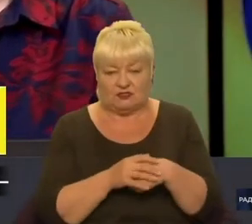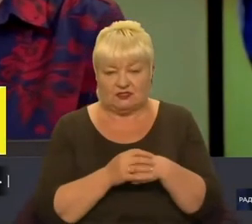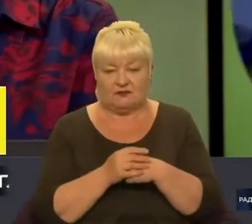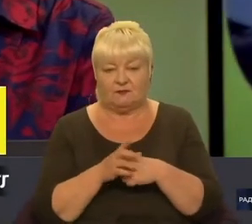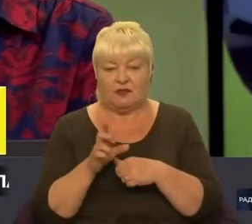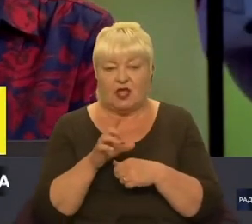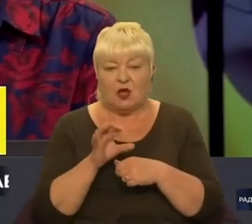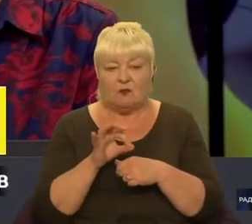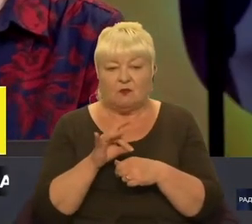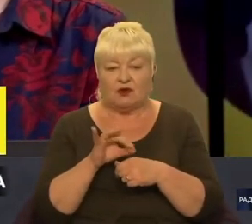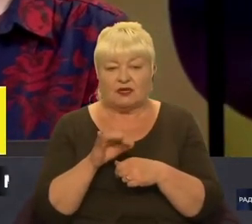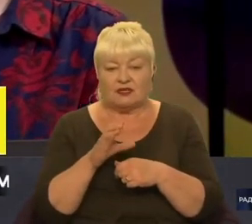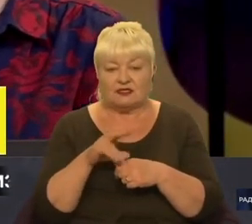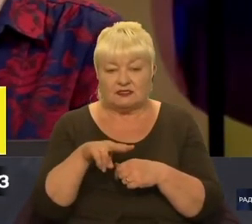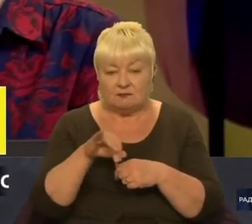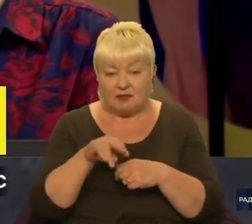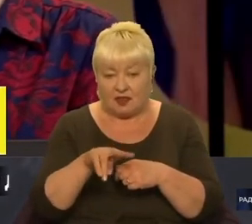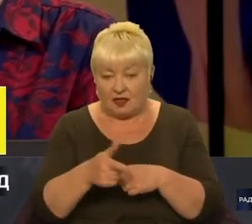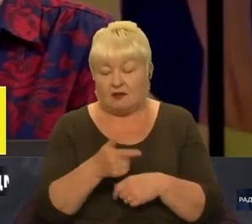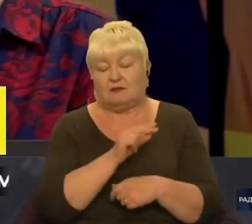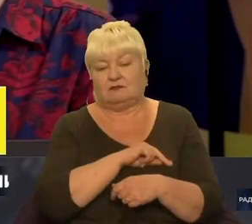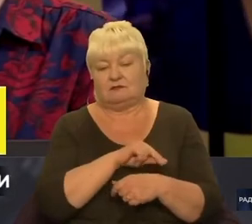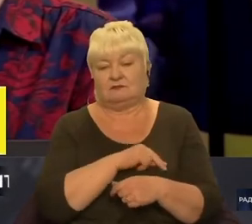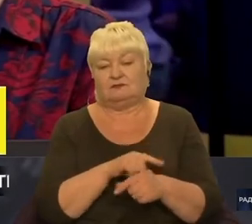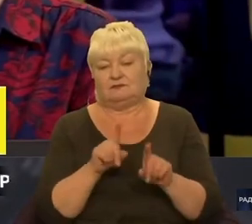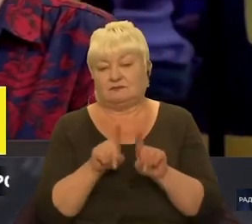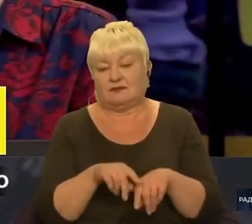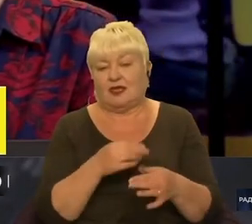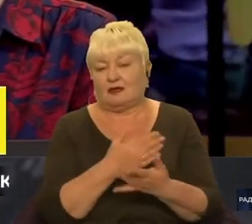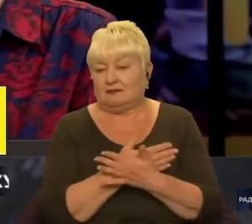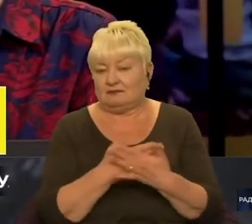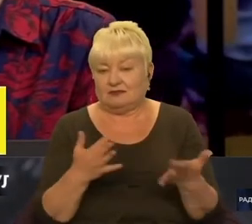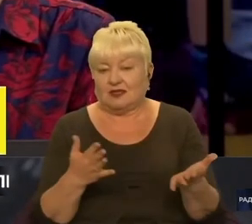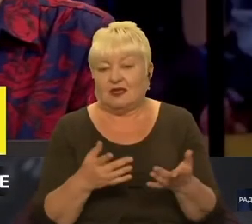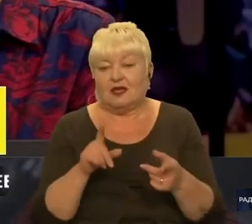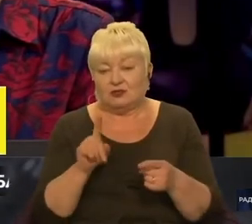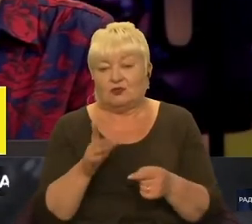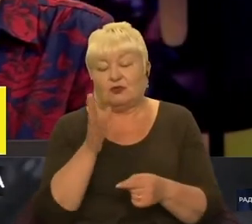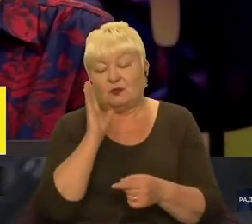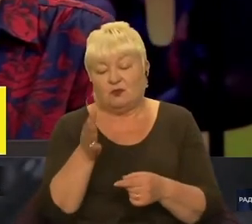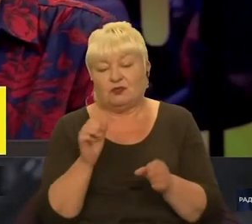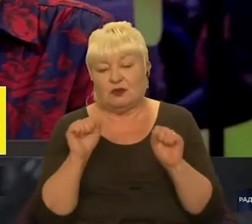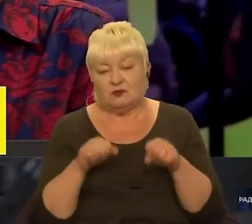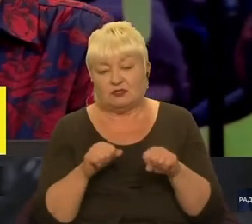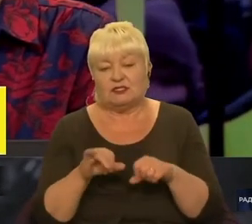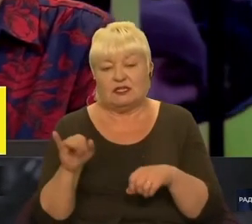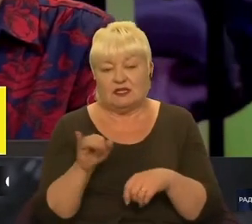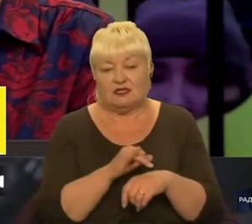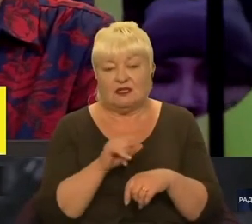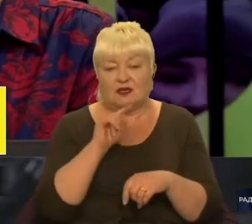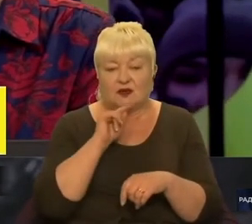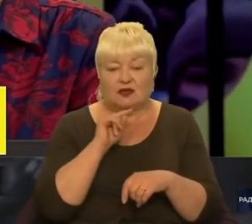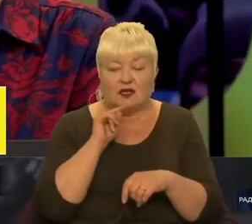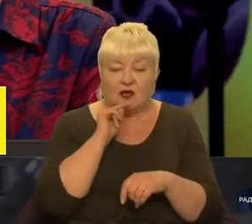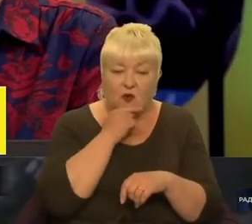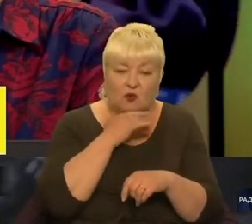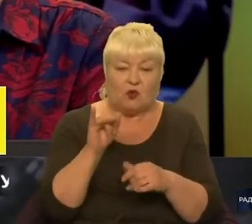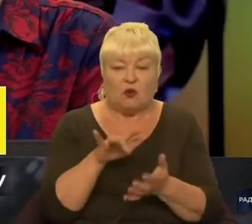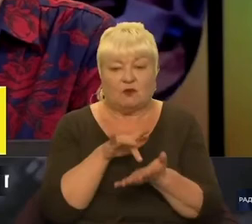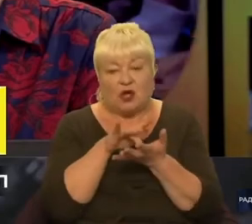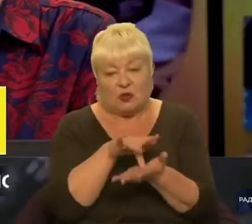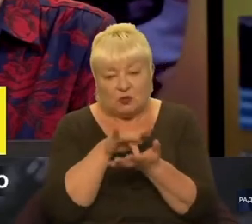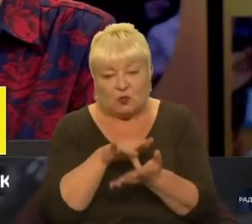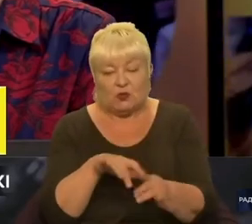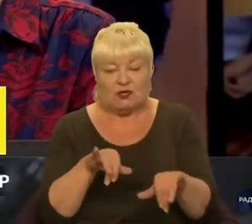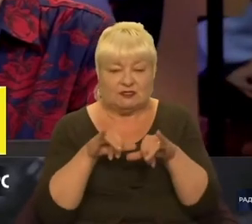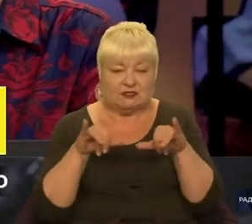Береспіль так працює і так далі. І тоді, коли з'явиться можливість нам і економіку, і туризм розвивати, коли будуть, от,